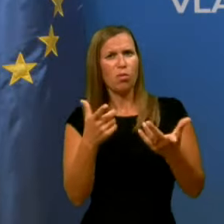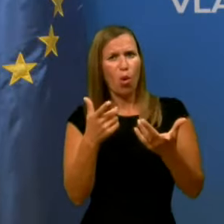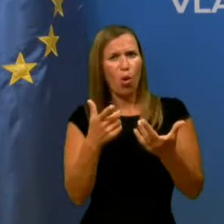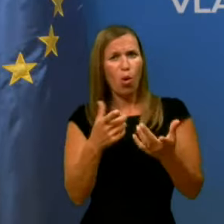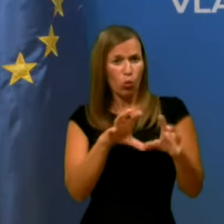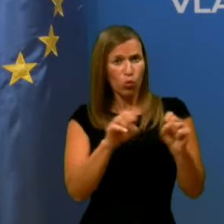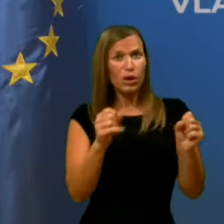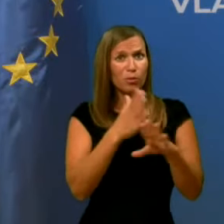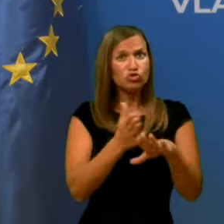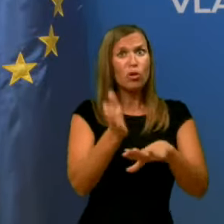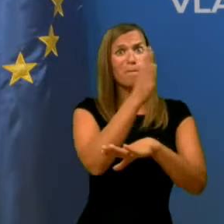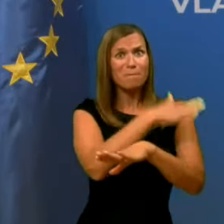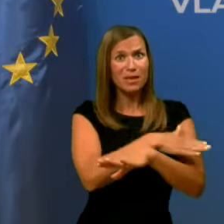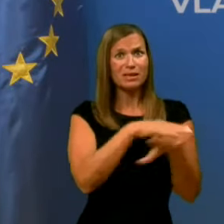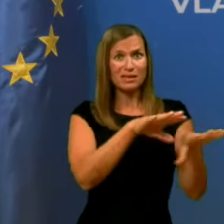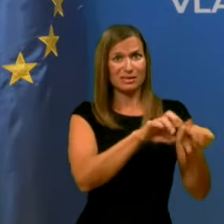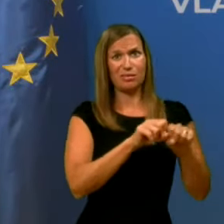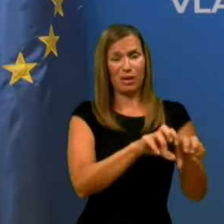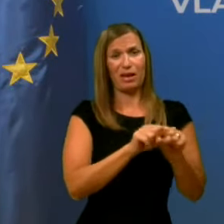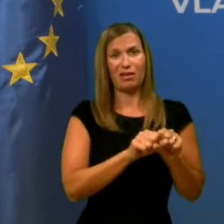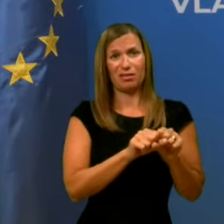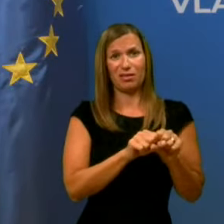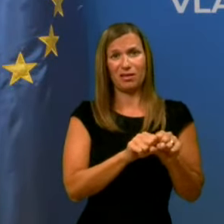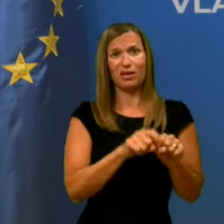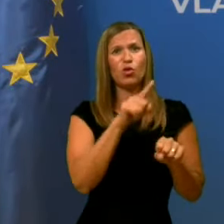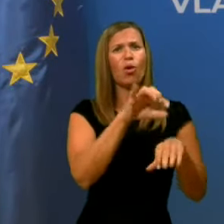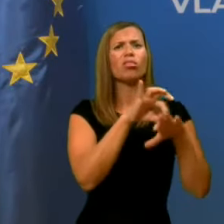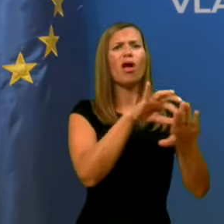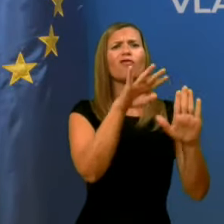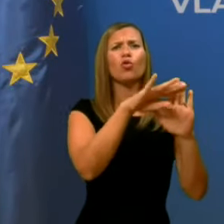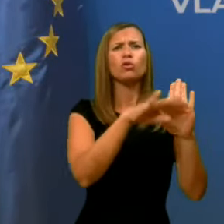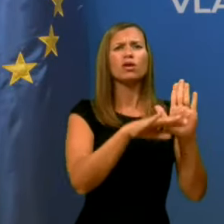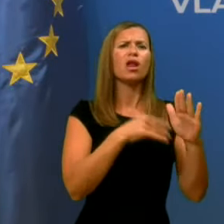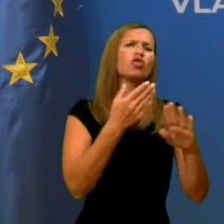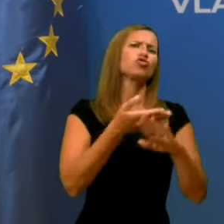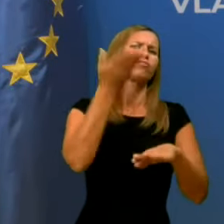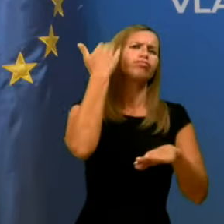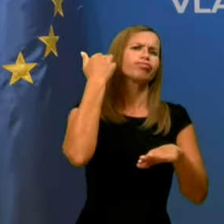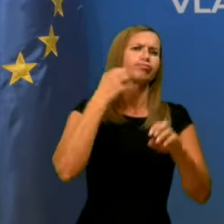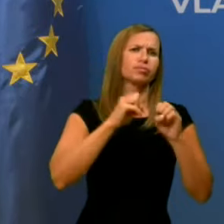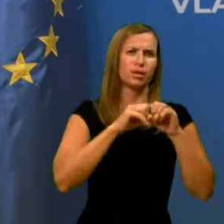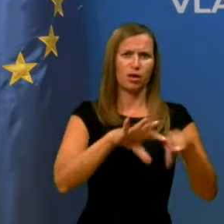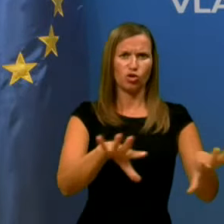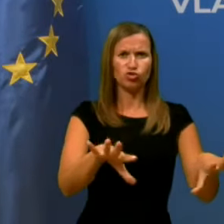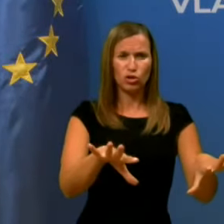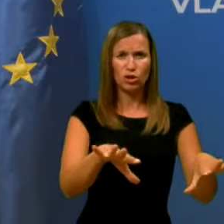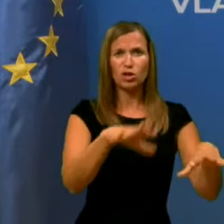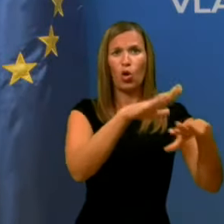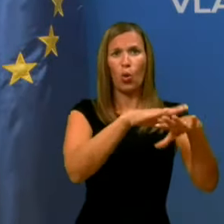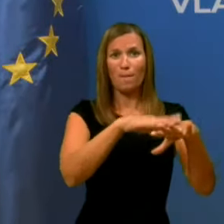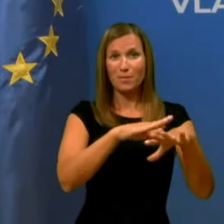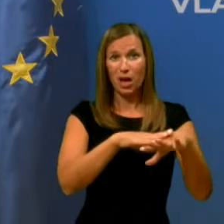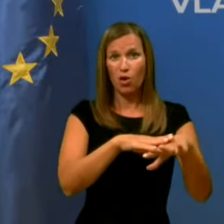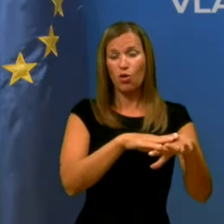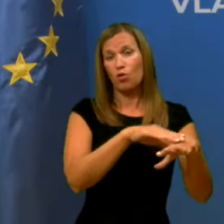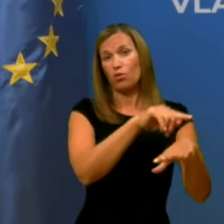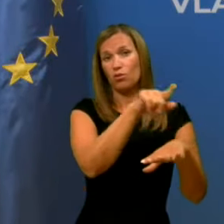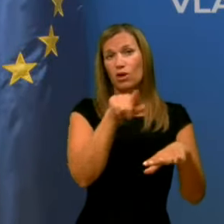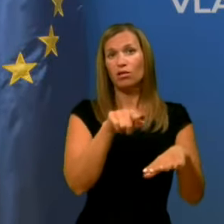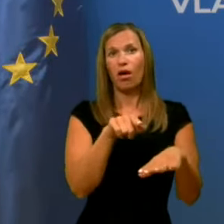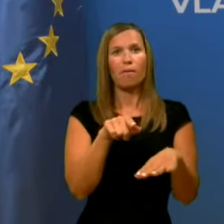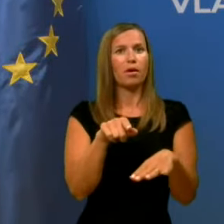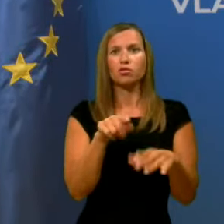sprijeti, v navodilih, ki so bila že zdavnej objavljena in razširjena in ki se dosledno ne